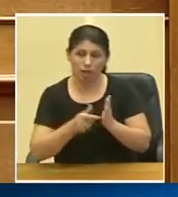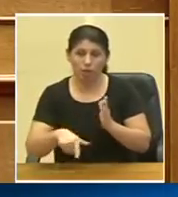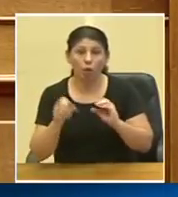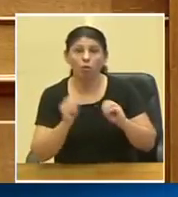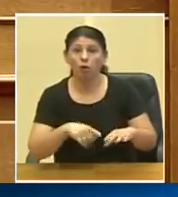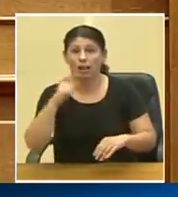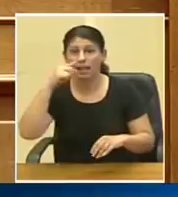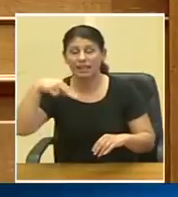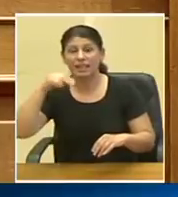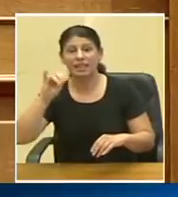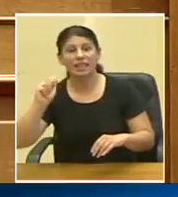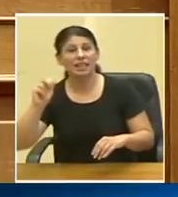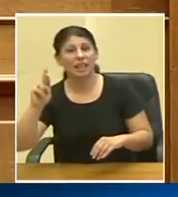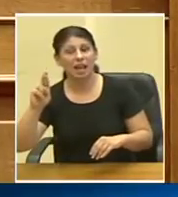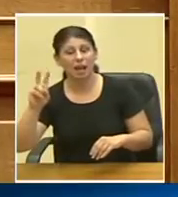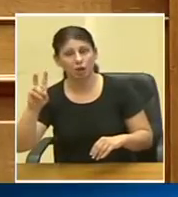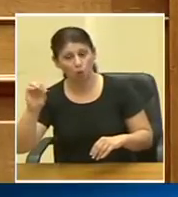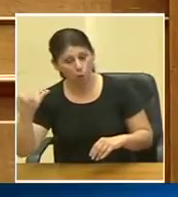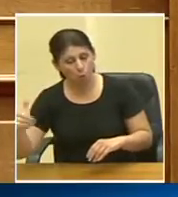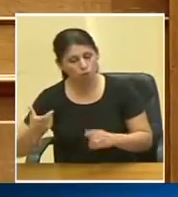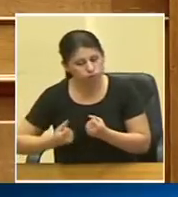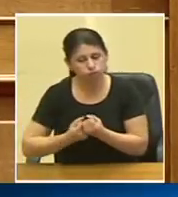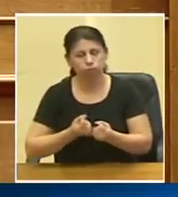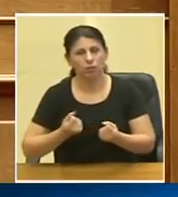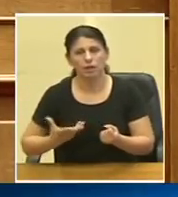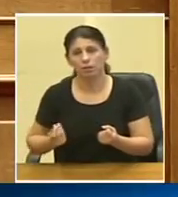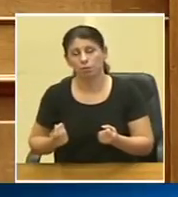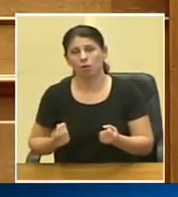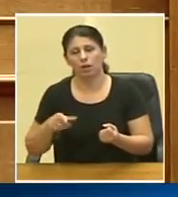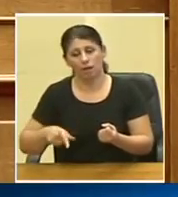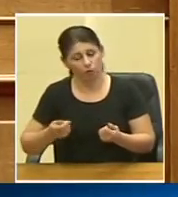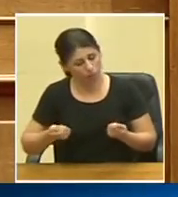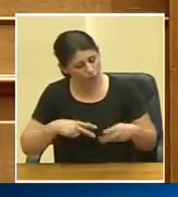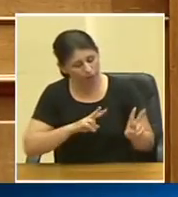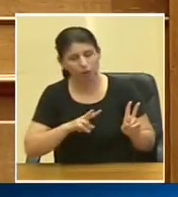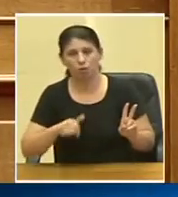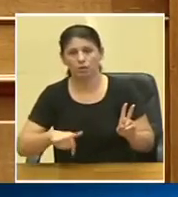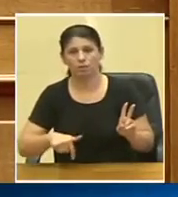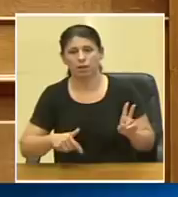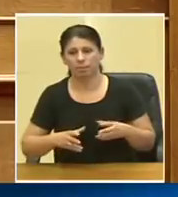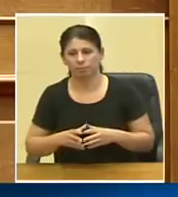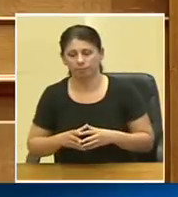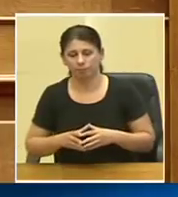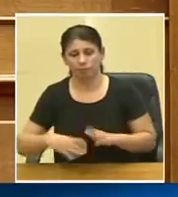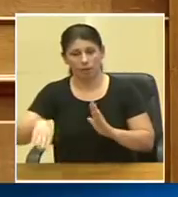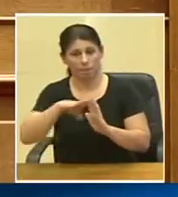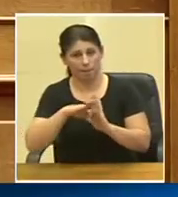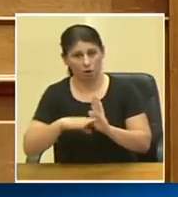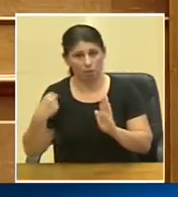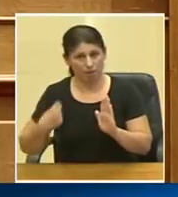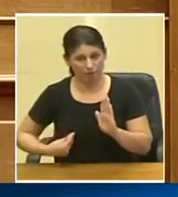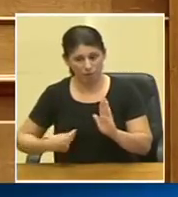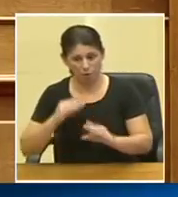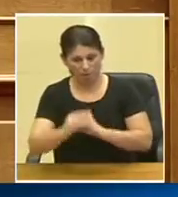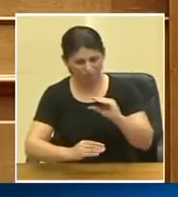νιάρχου βράσει συμπληρωματικά και ενισχυτικά σε αυτό που ήδη υλοποιούμε με πρόγραμμα δημοσίων επενδύσεων,